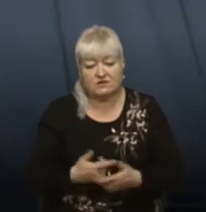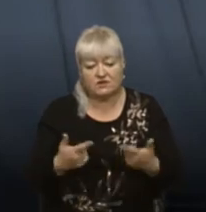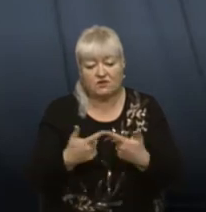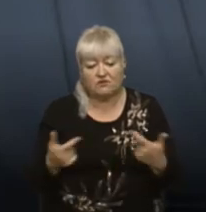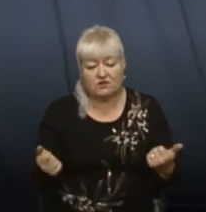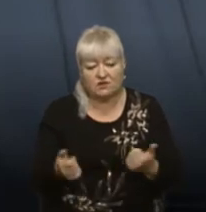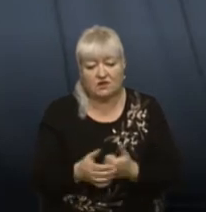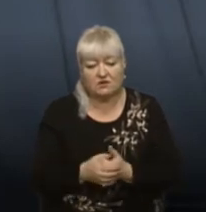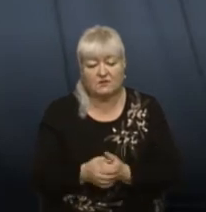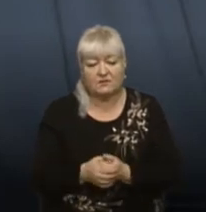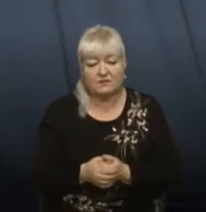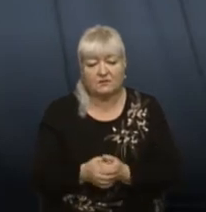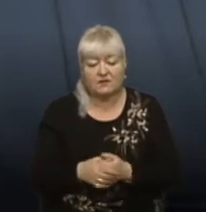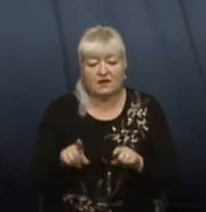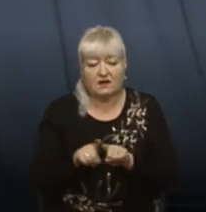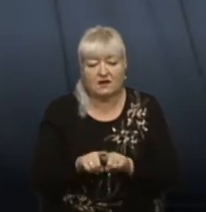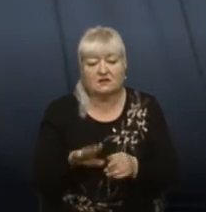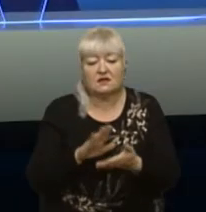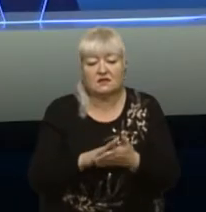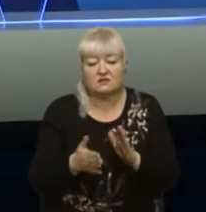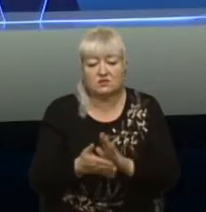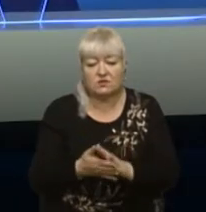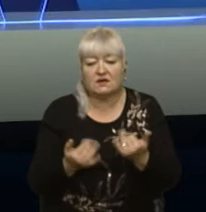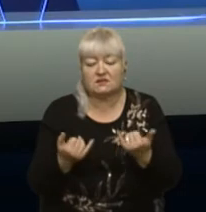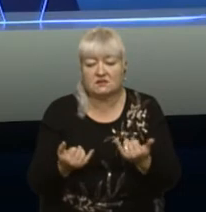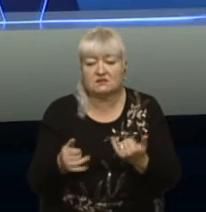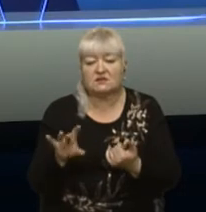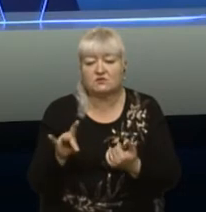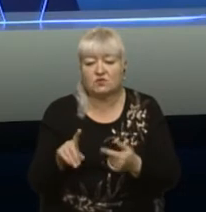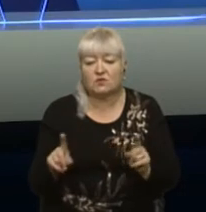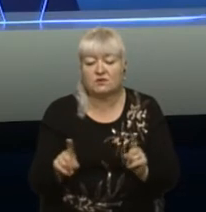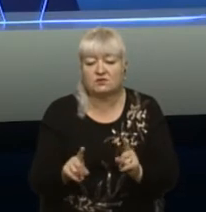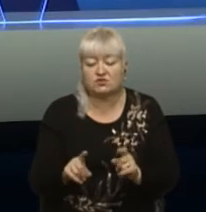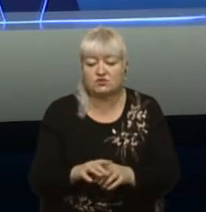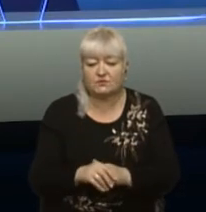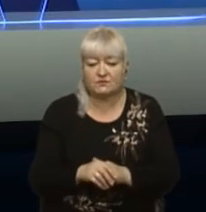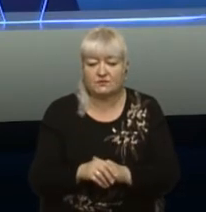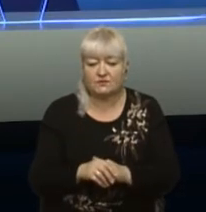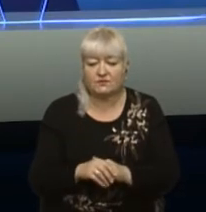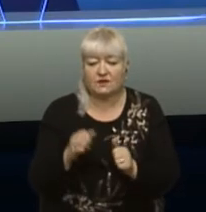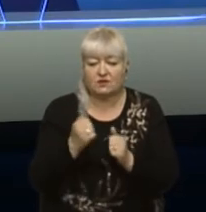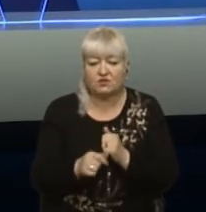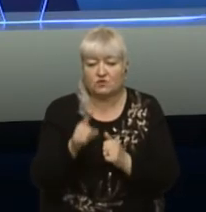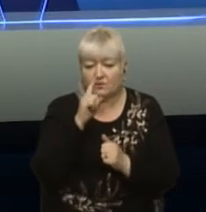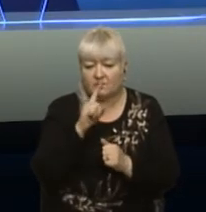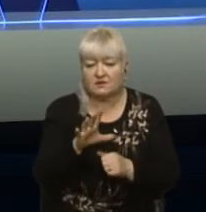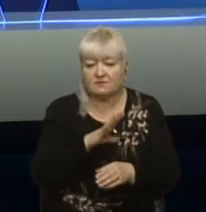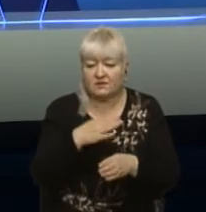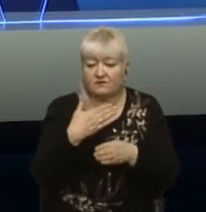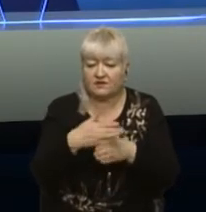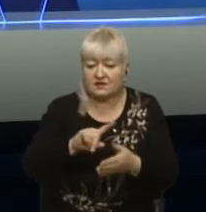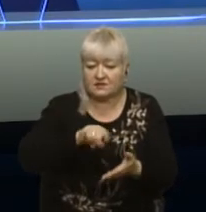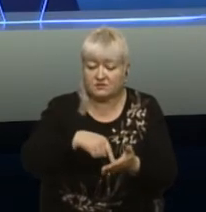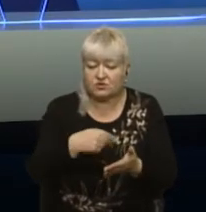комплексі Тустань, але така склалася ситуація, що щомісяця нам виділялося з міського